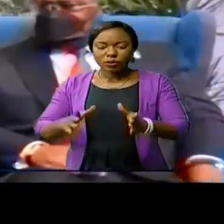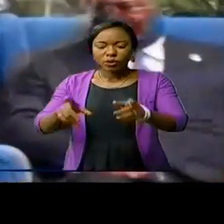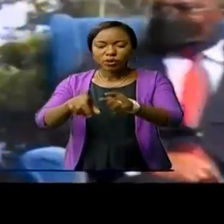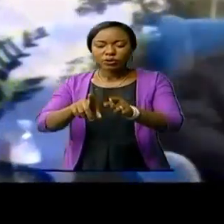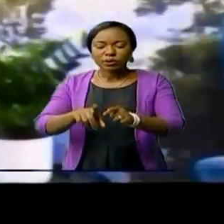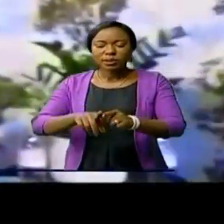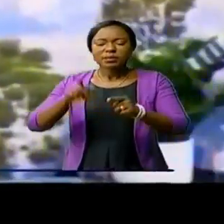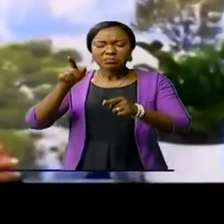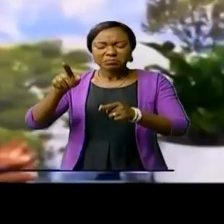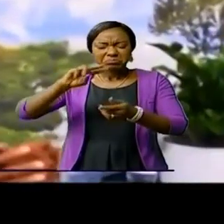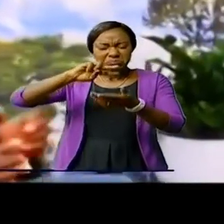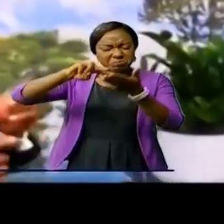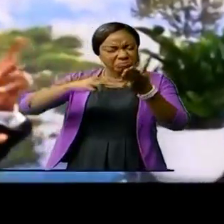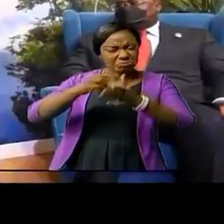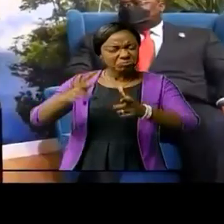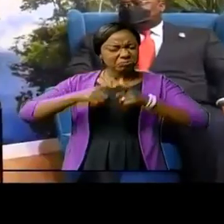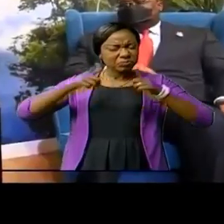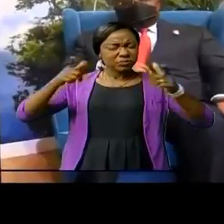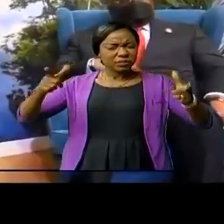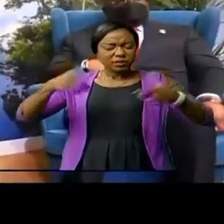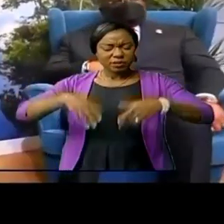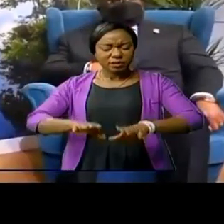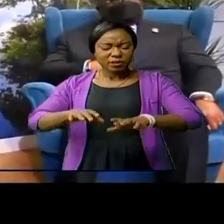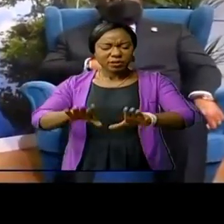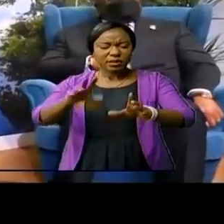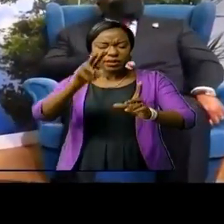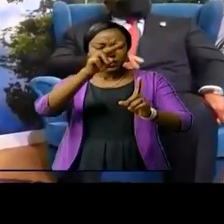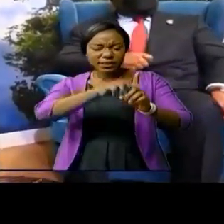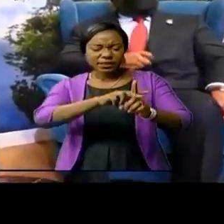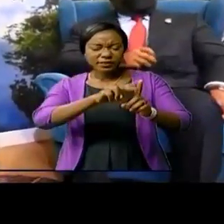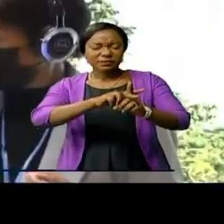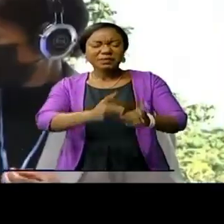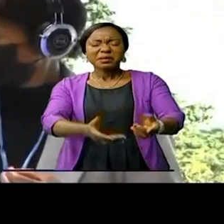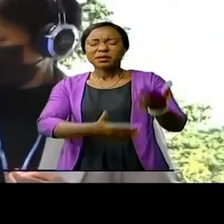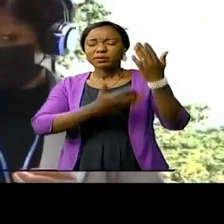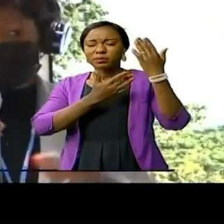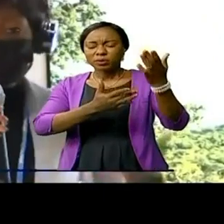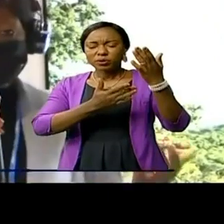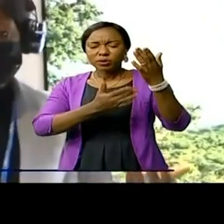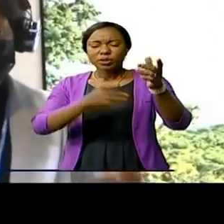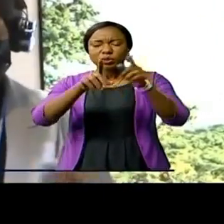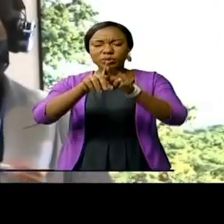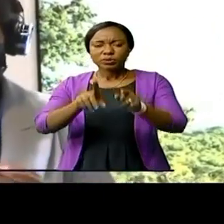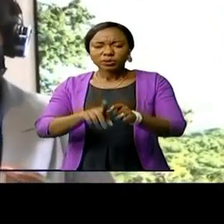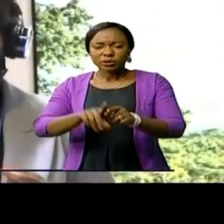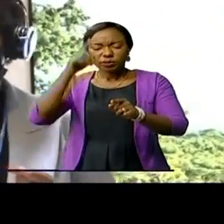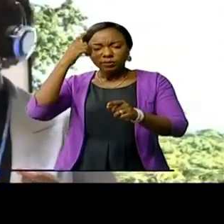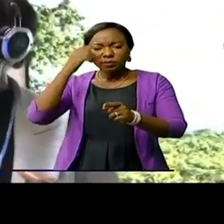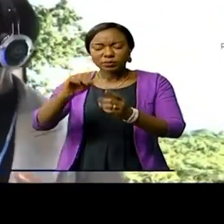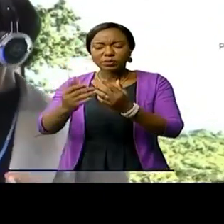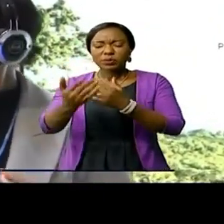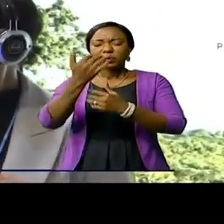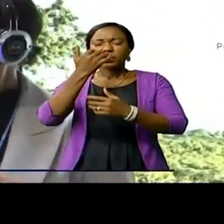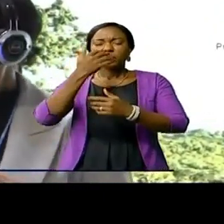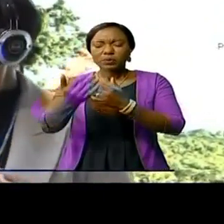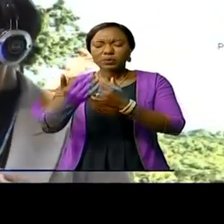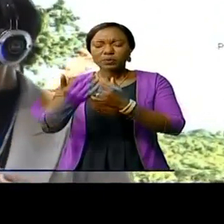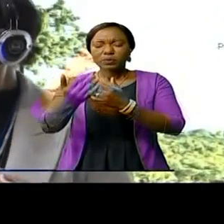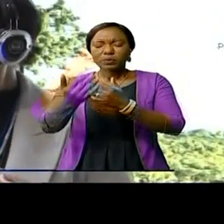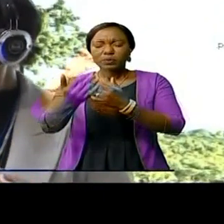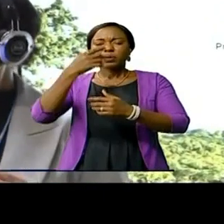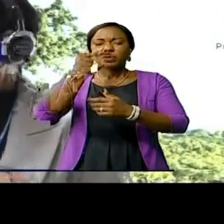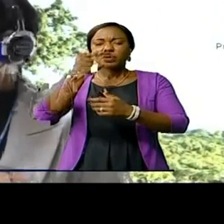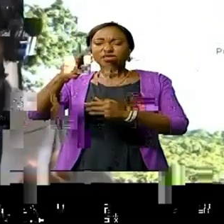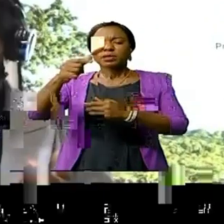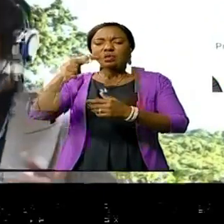écologiques mondiales, et une réserve cruciale des biodiversités et le puits de carbone grâce à ces tourbillages.